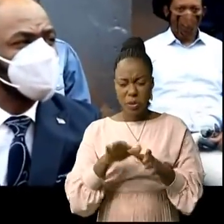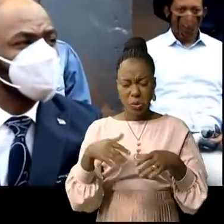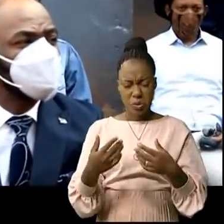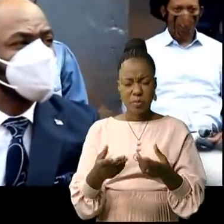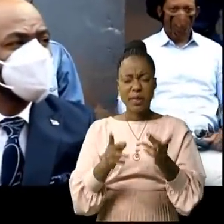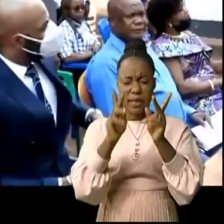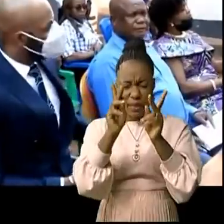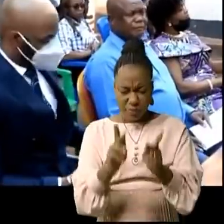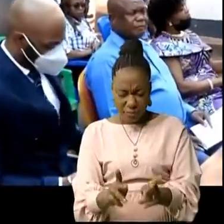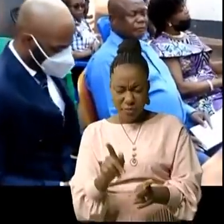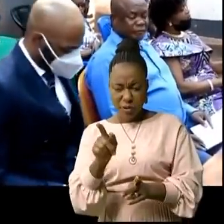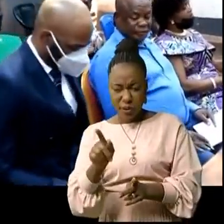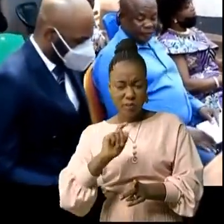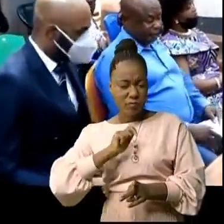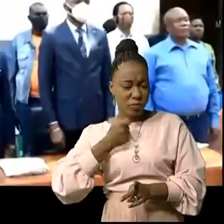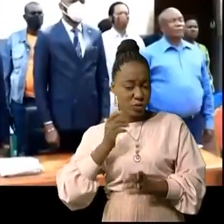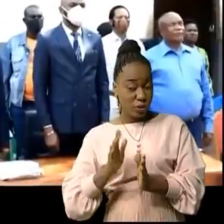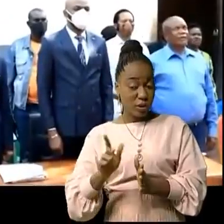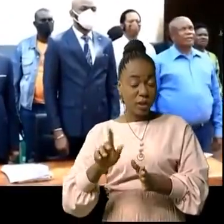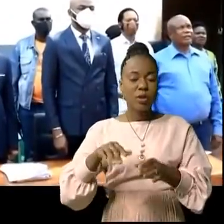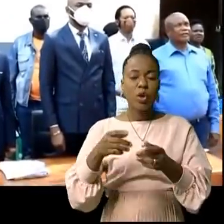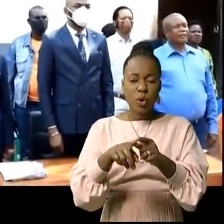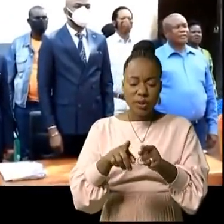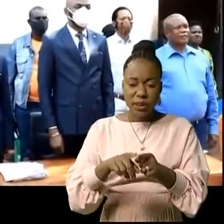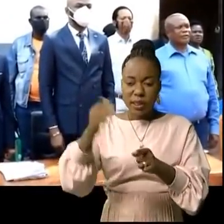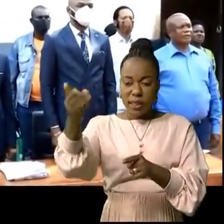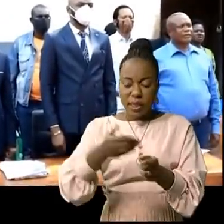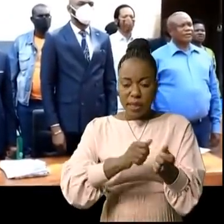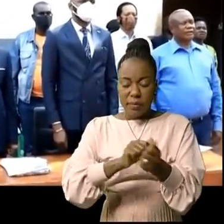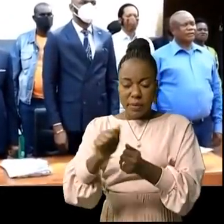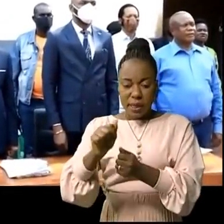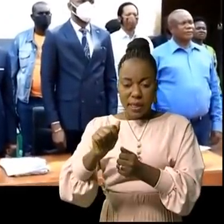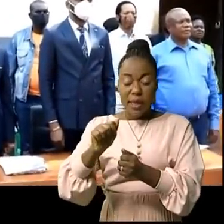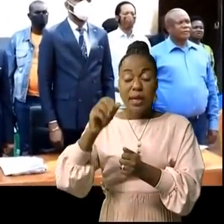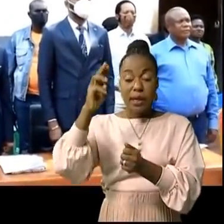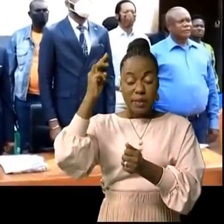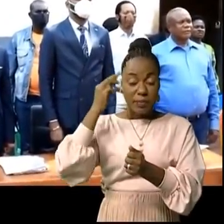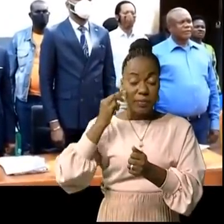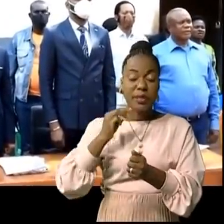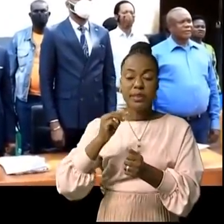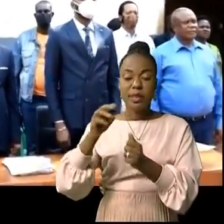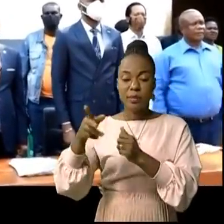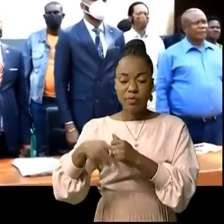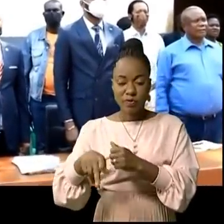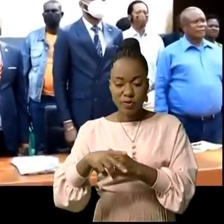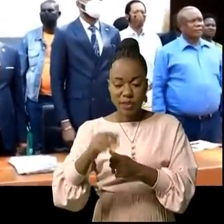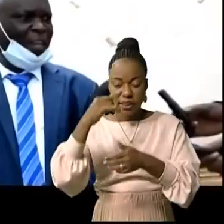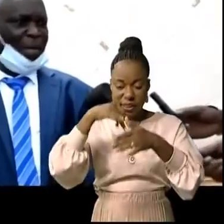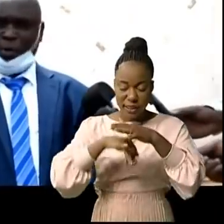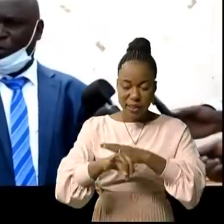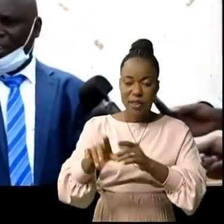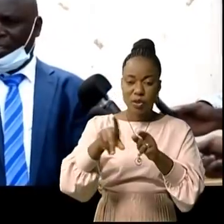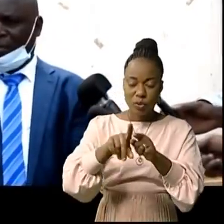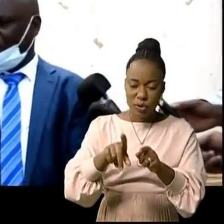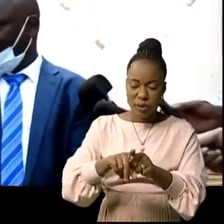vivent les pensionnaires. L'autorité provinciale a été accueillie par les ministres provinciaux de l'Intérieur, les procureurs généraux près de la cour d'appel du Tanganyika, les